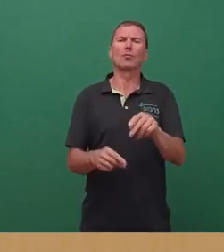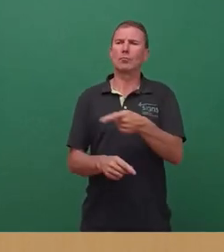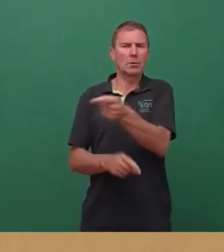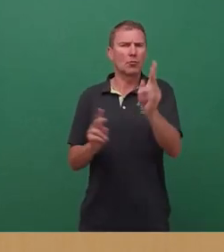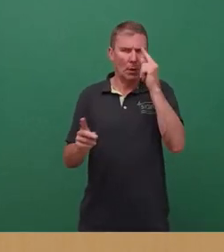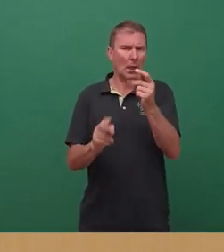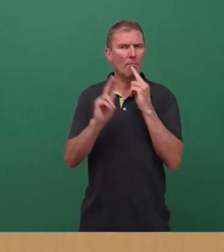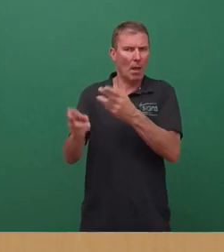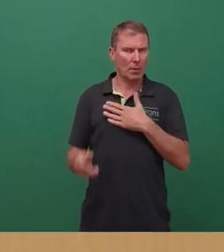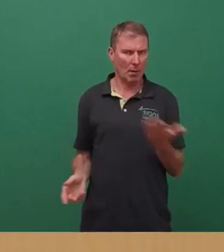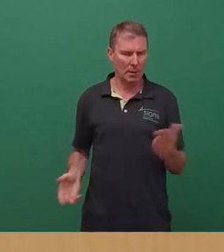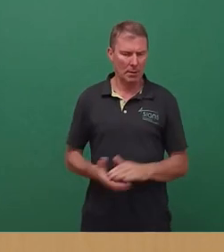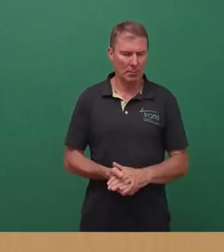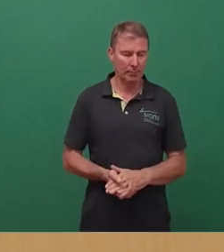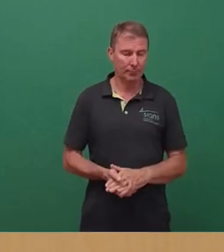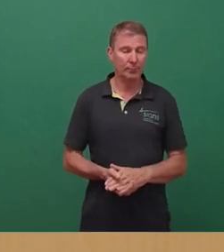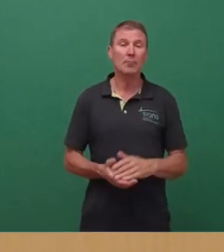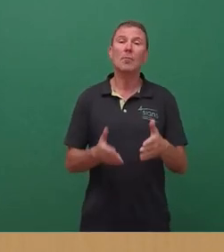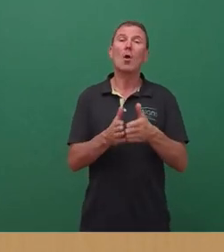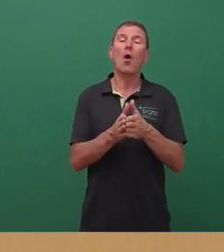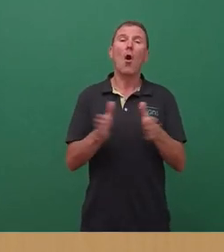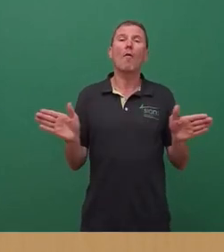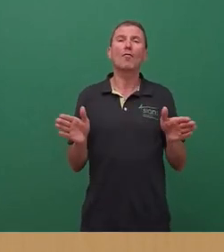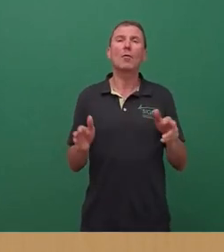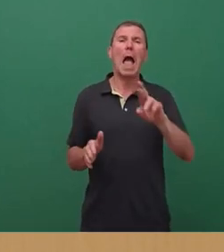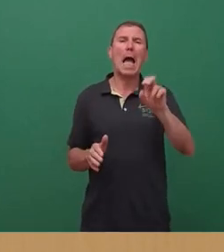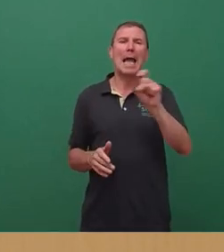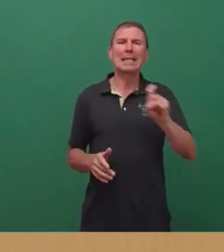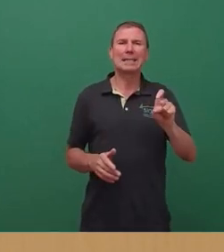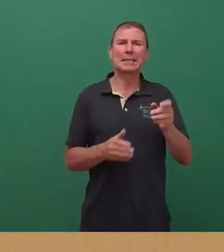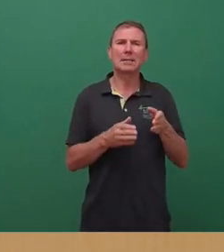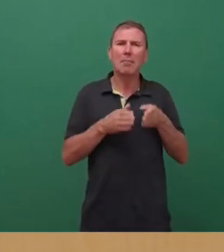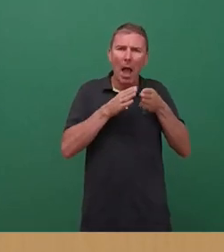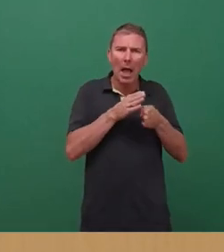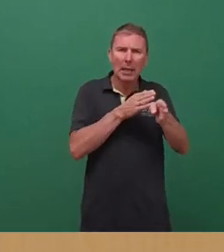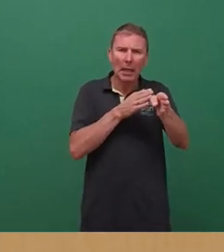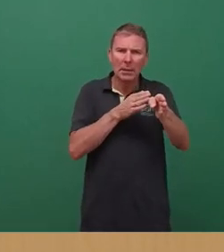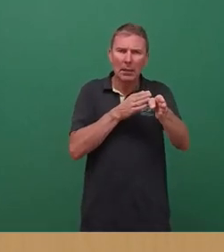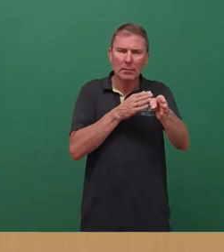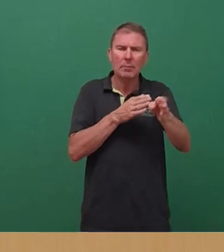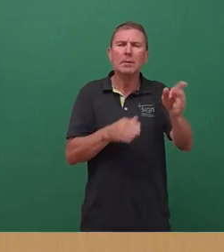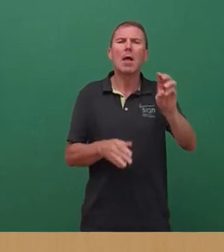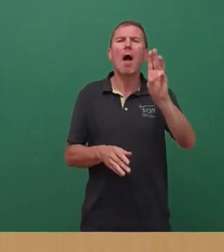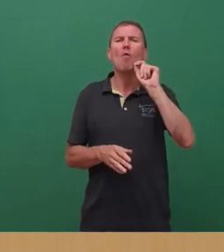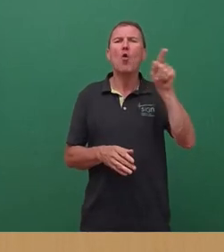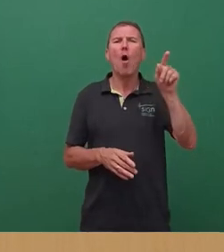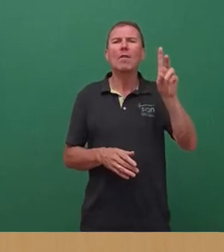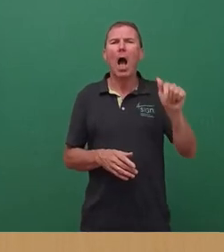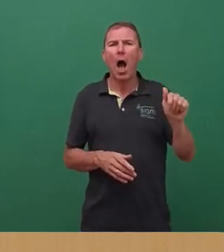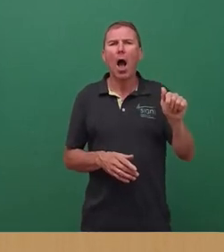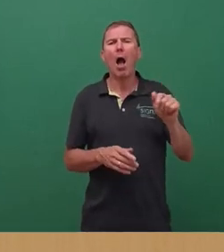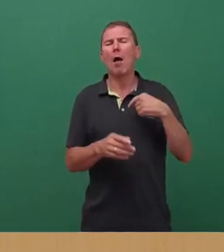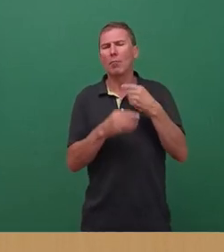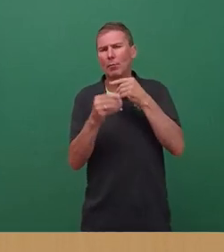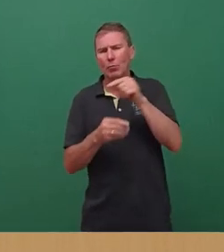Zweite ist auch, das wurde schon angesprochen, Öffnung Renitzkasse. Auch hier ist es so, dass wir sowohl mit der Bonovia als auch dem Landesamt in Gesprächen sind, wie